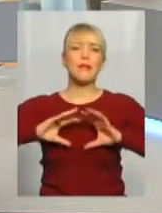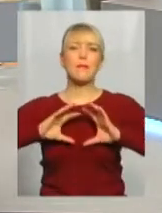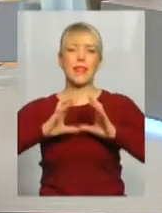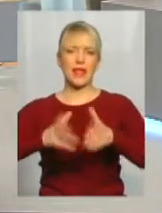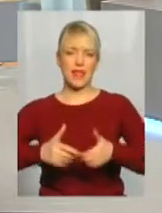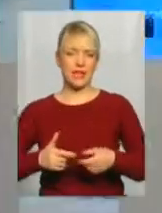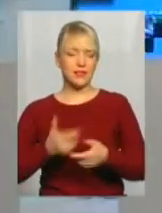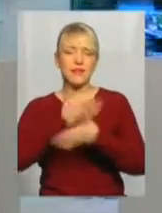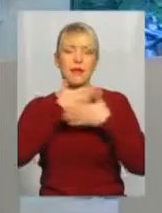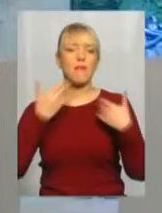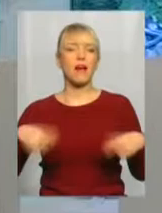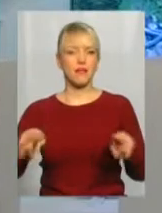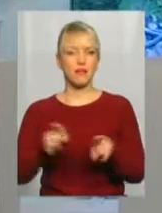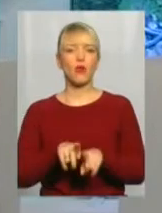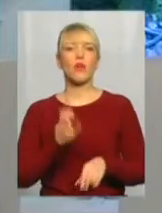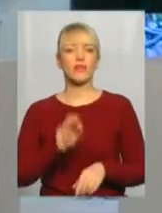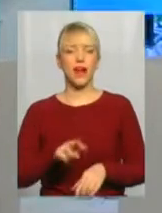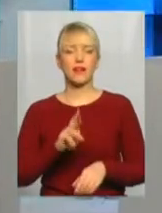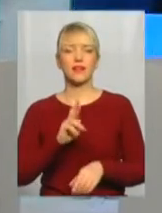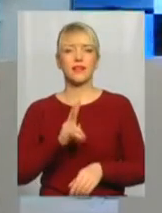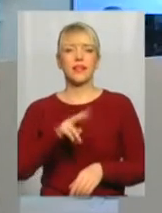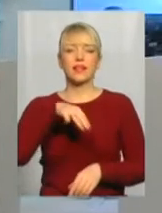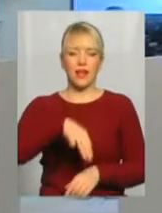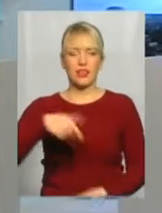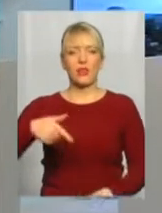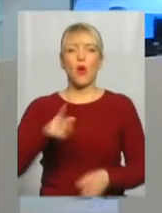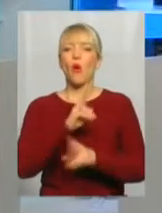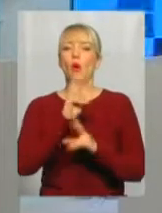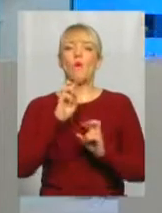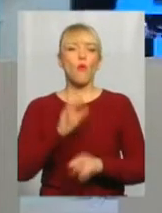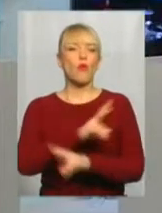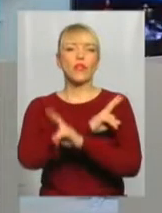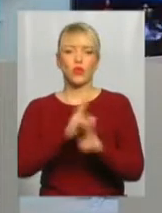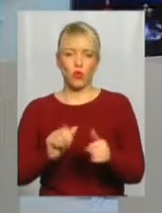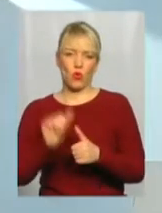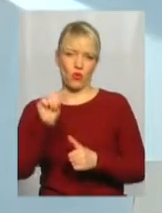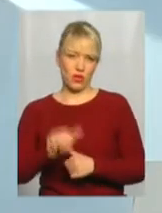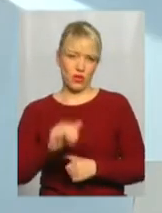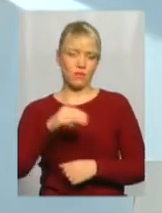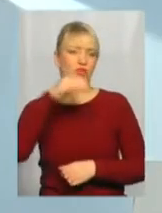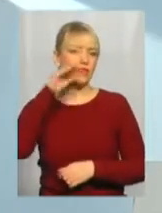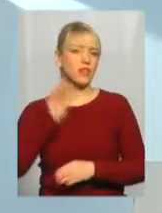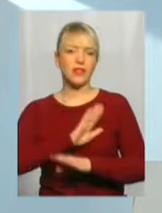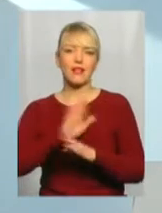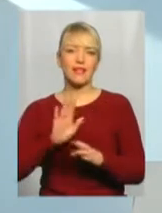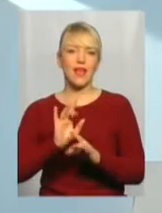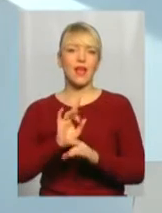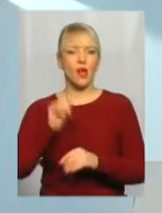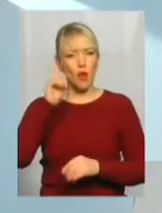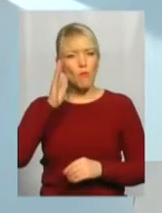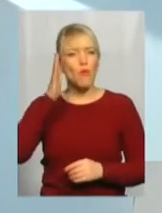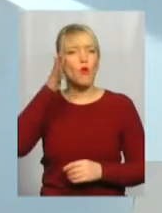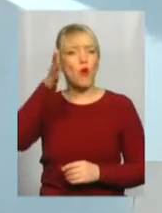немає такого, як Тарас Шевченков, бо ніхто, крім Тараса Шевченка, не прорік нації.